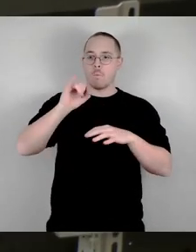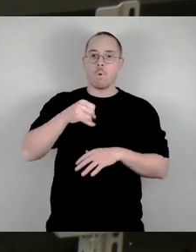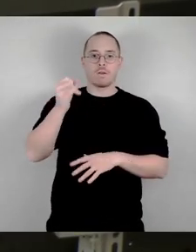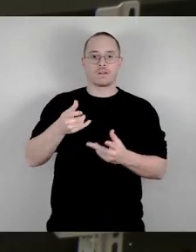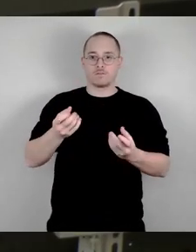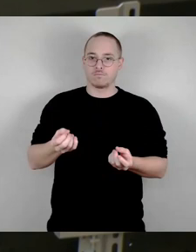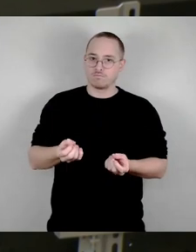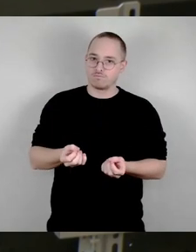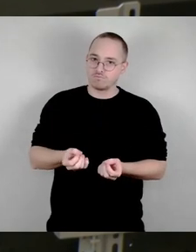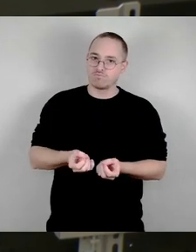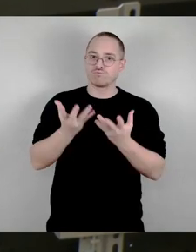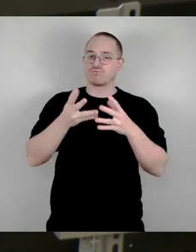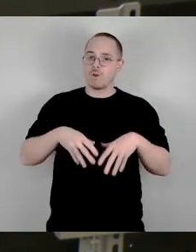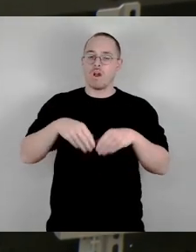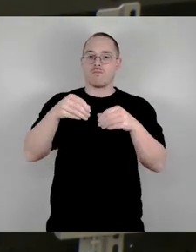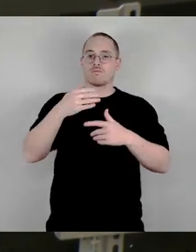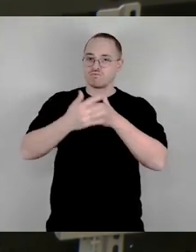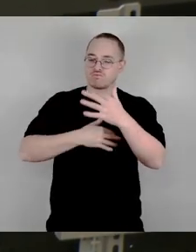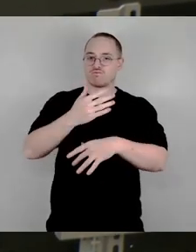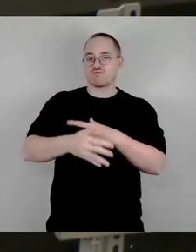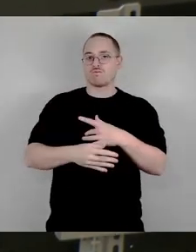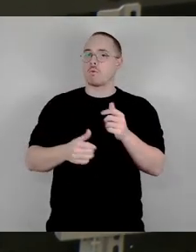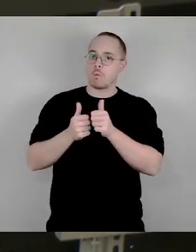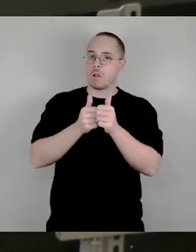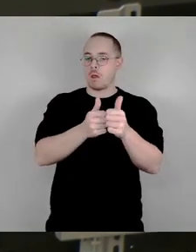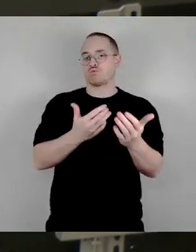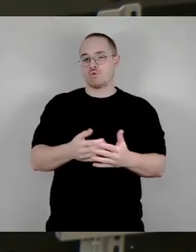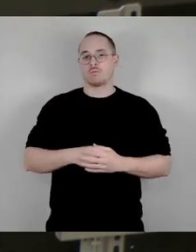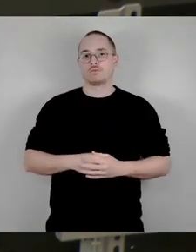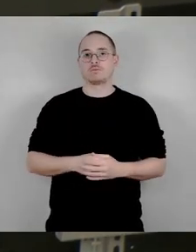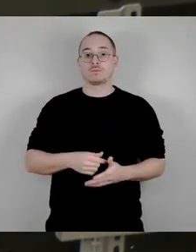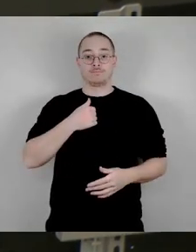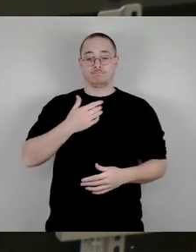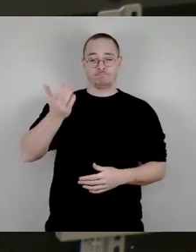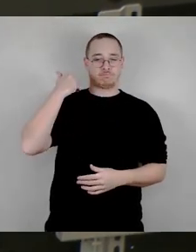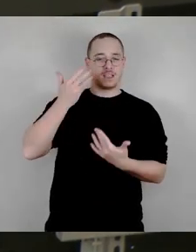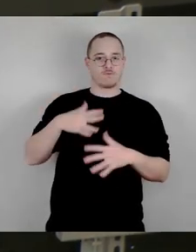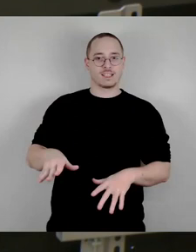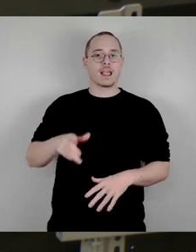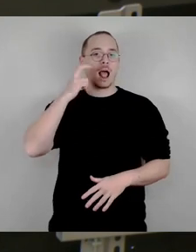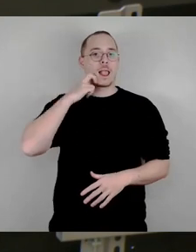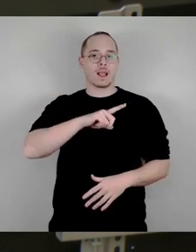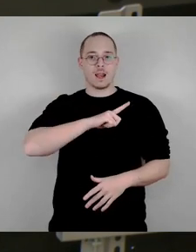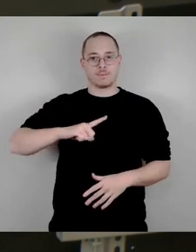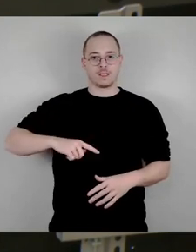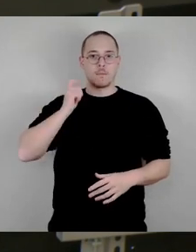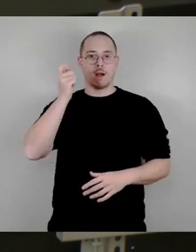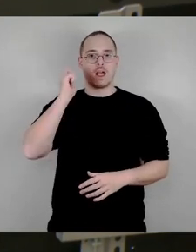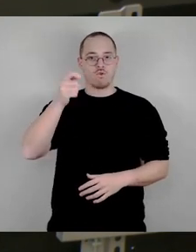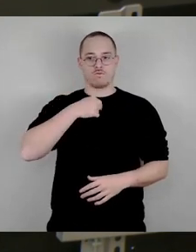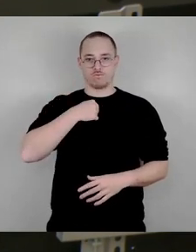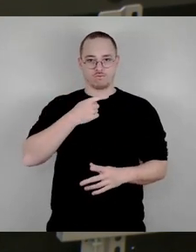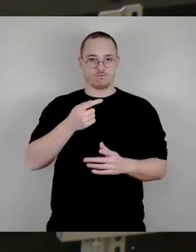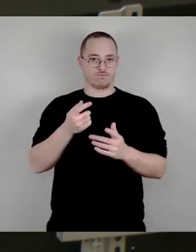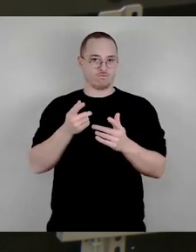in dieser Funktion in der Begleitgruppe des alten Leipziger Bahnhofs, möchte voraussagen, dass das ein